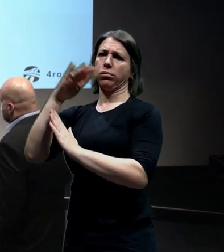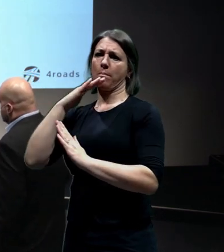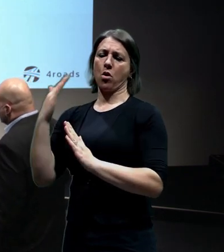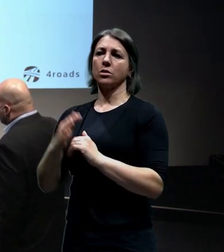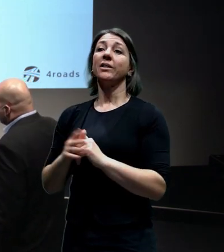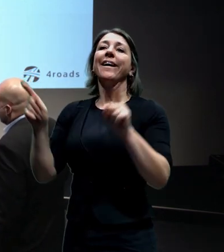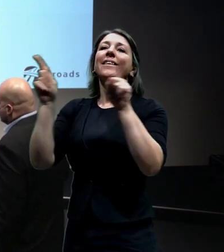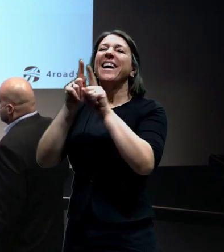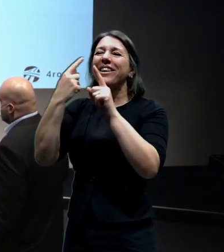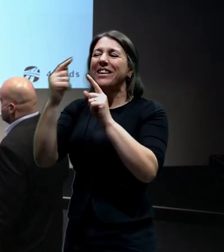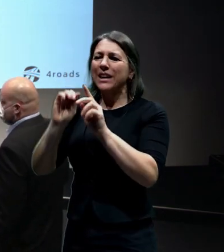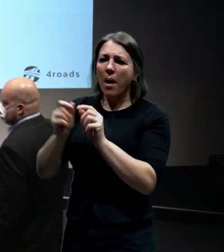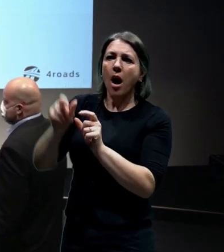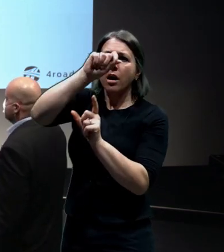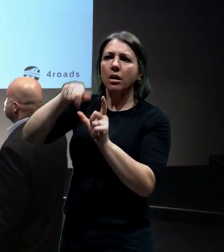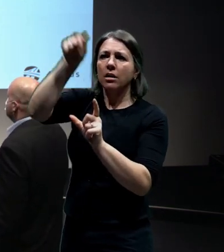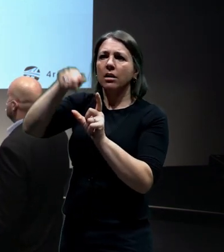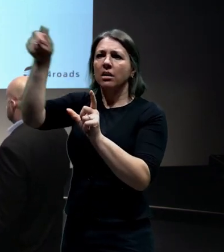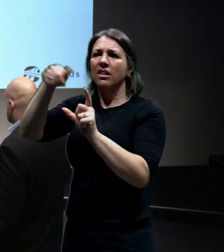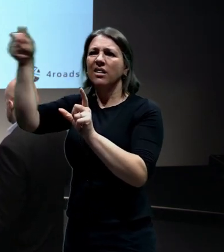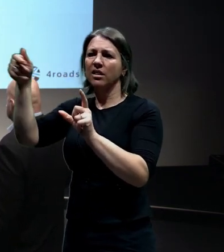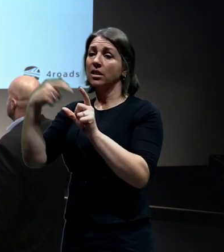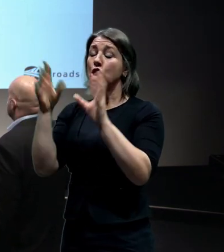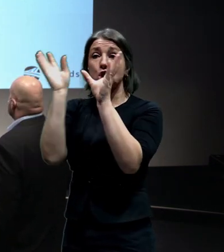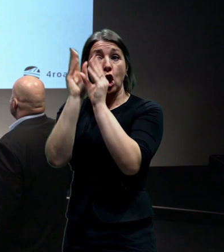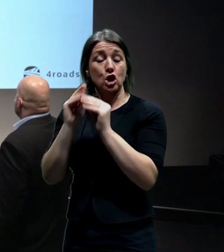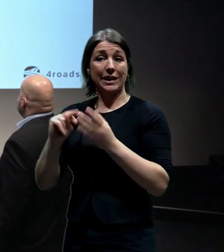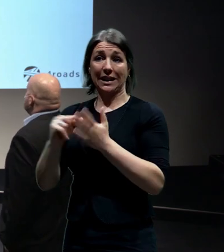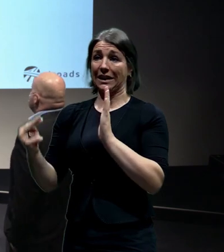rozplety, které tady jsou v tom podzemí, jsou velmi technicky sloužité.